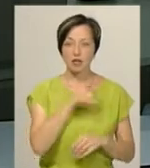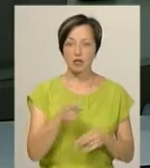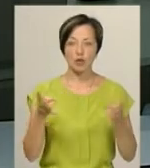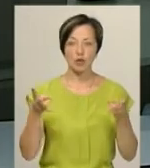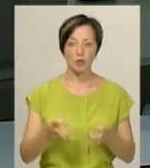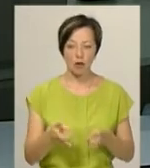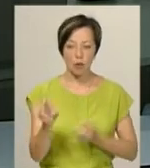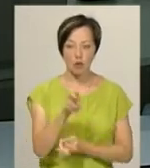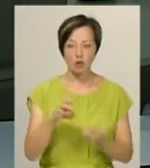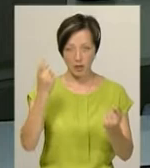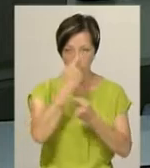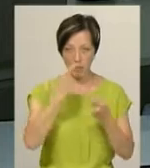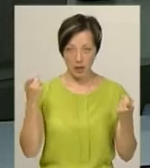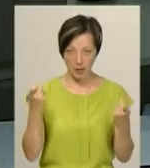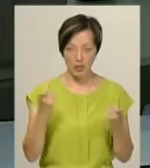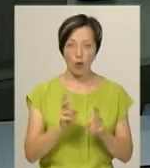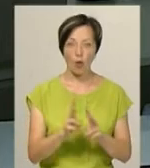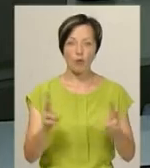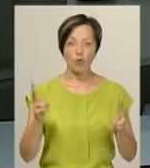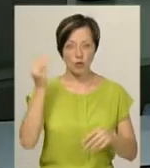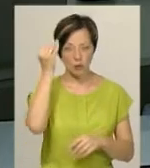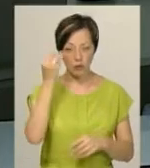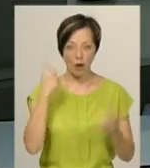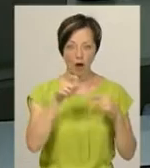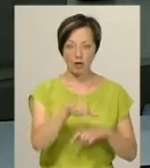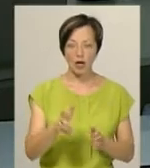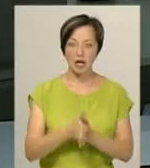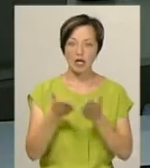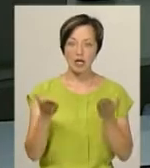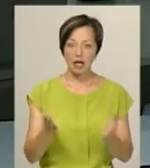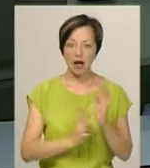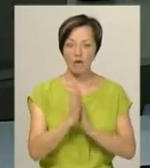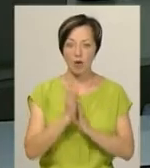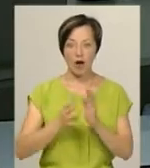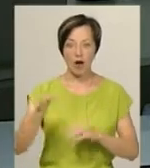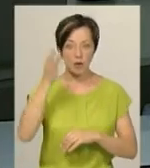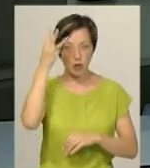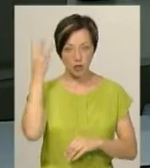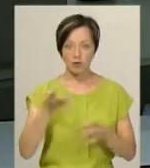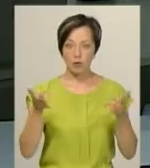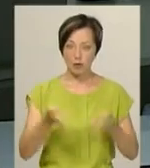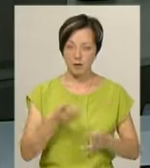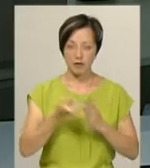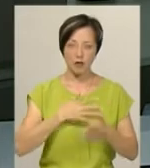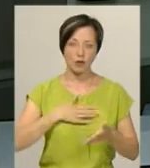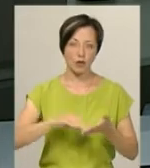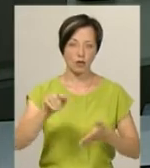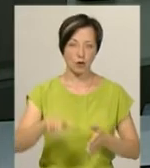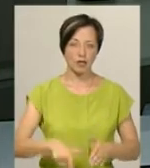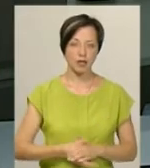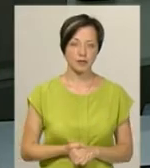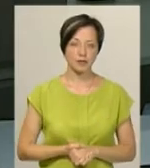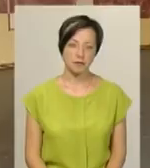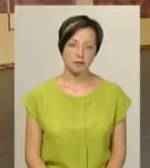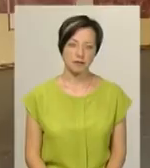знадобилося для пошуку інформації і кому, на думку авторів, книга «Флора Хмельниччини» стане в нагоді, дізнавалася Ярослава Антошевська.